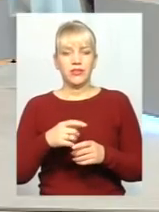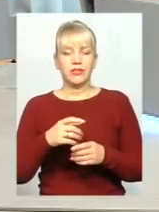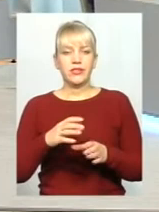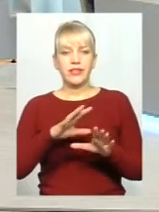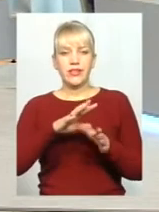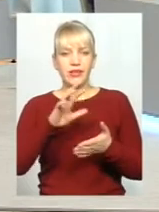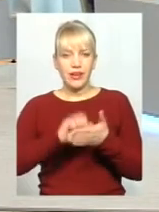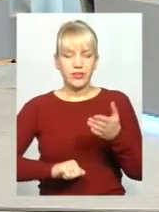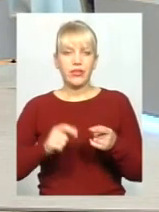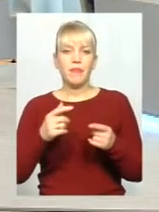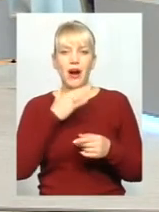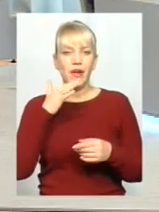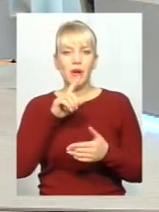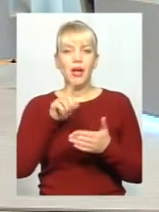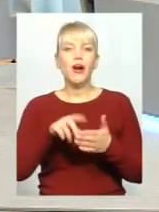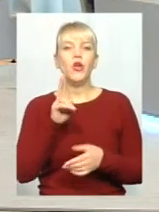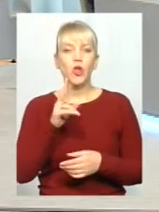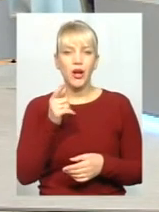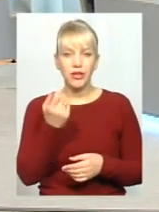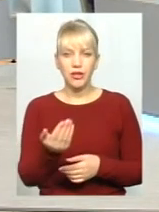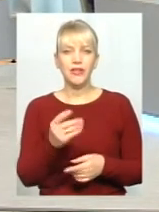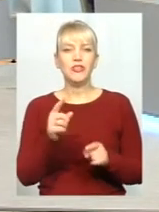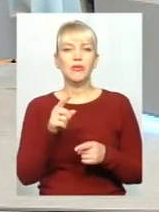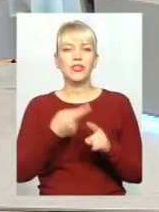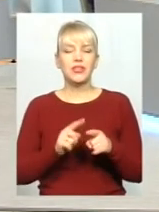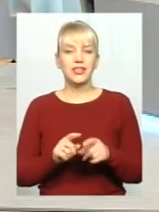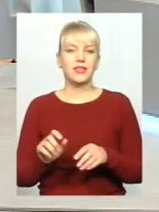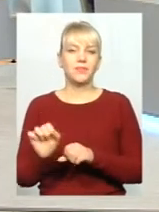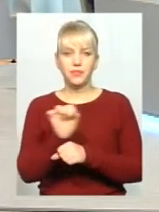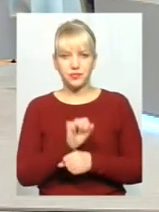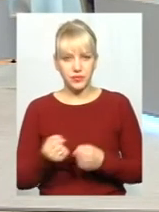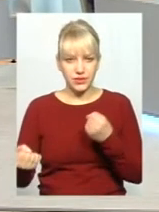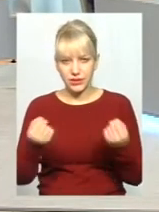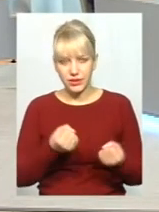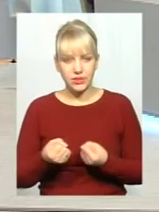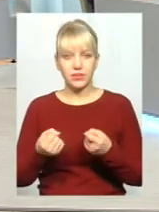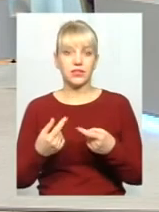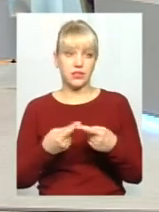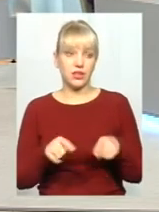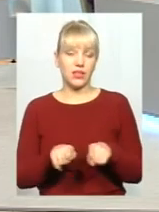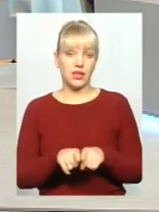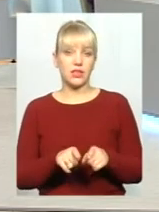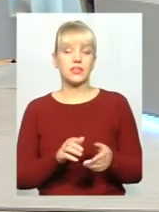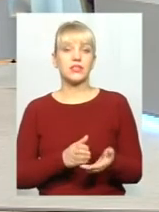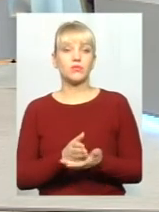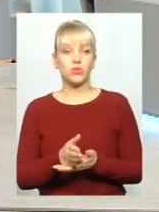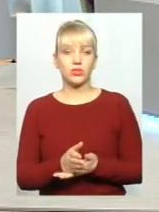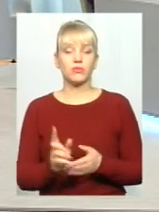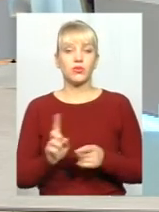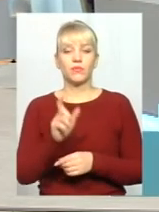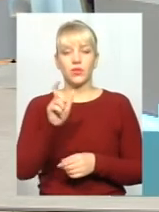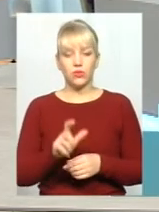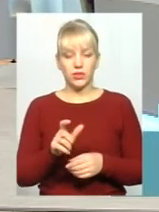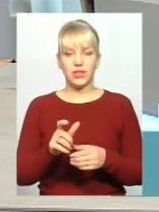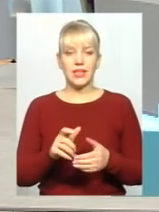Хто ти, чому ти їздиш на цьому автомобілі і так далі. Тобто це в такий спосіб ви так натякаєте, що людина